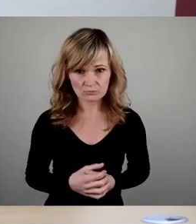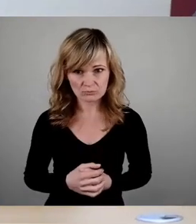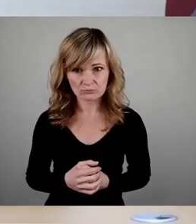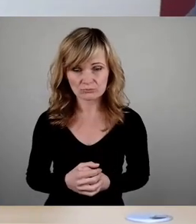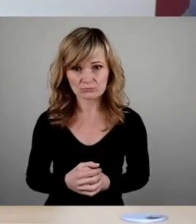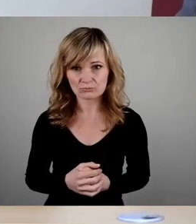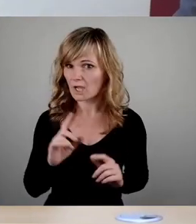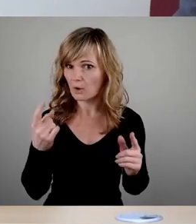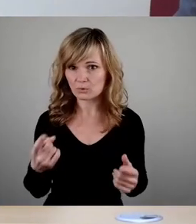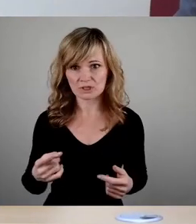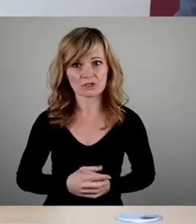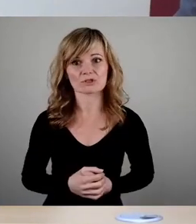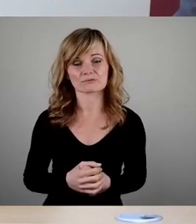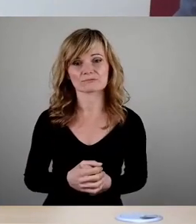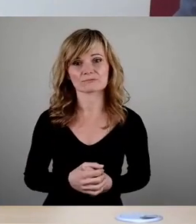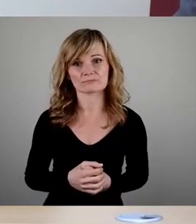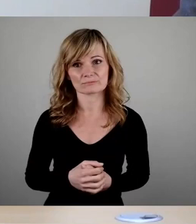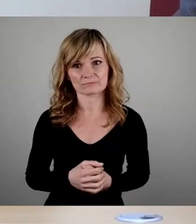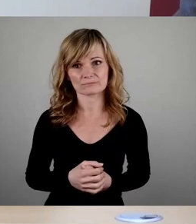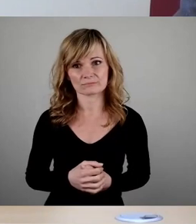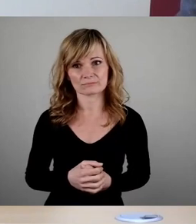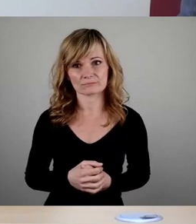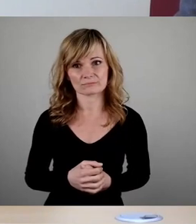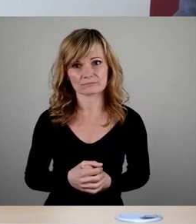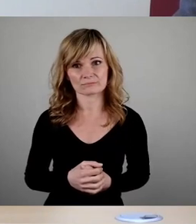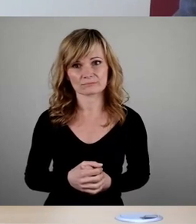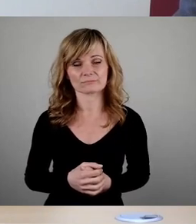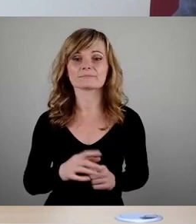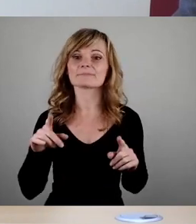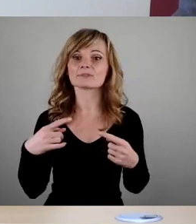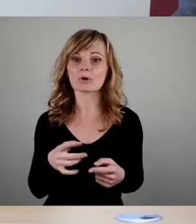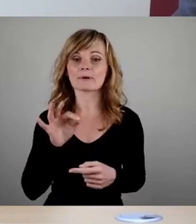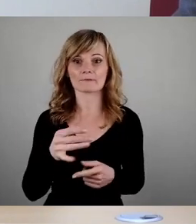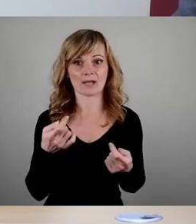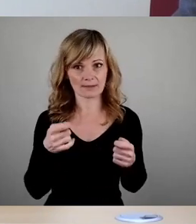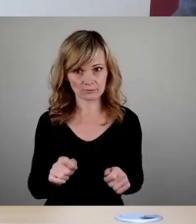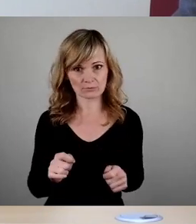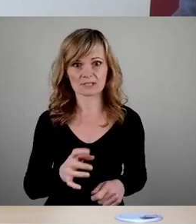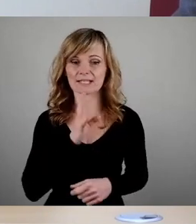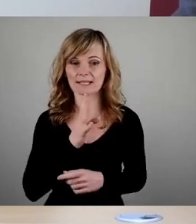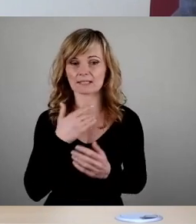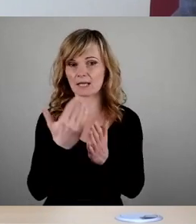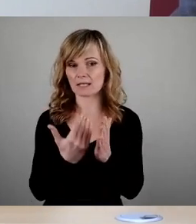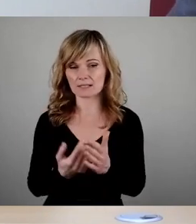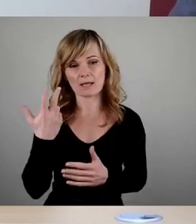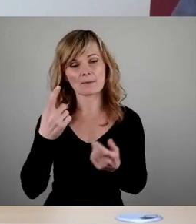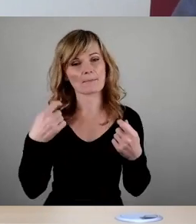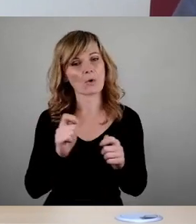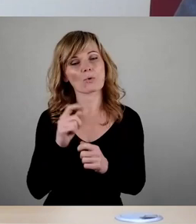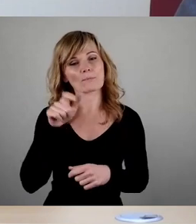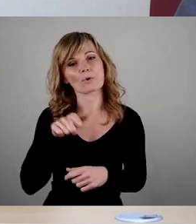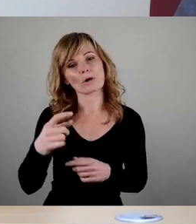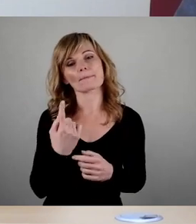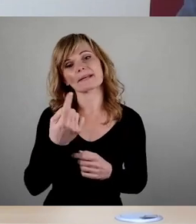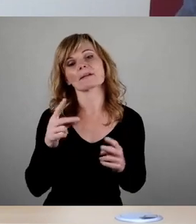Auch nicht. Dann würde noch mal zum Abschluss der Rednerliste der Baubürgermeister, was zum Förderprogramm sagen.